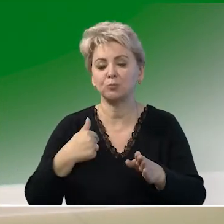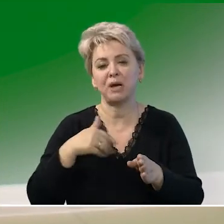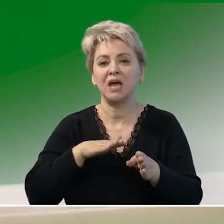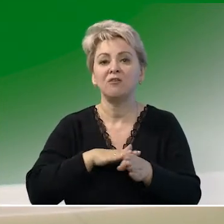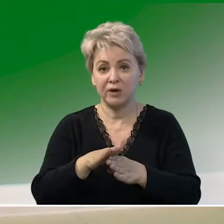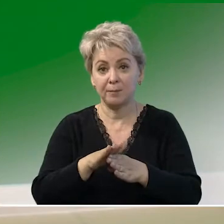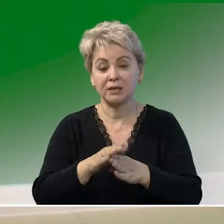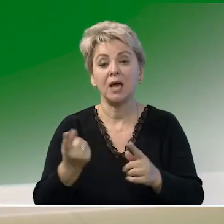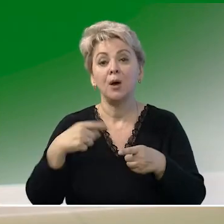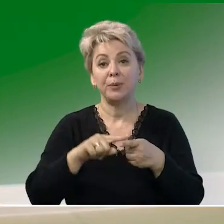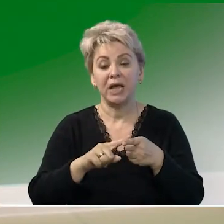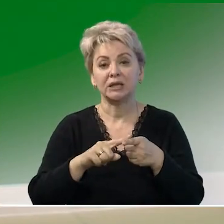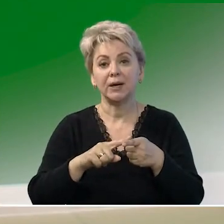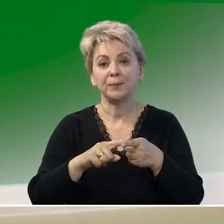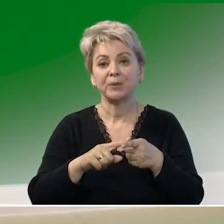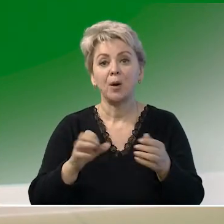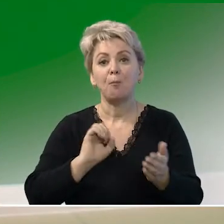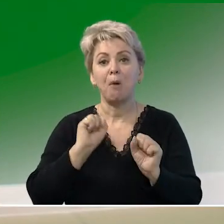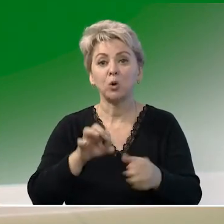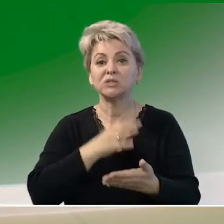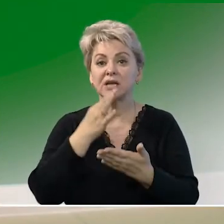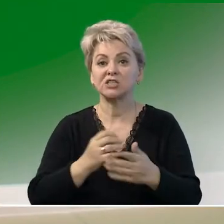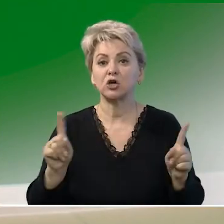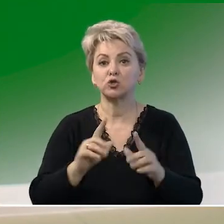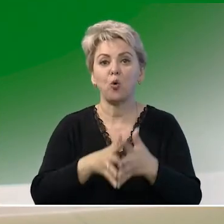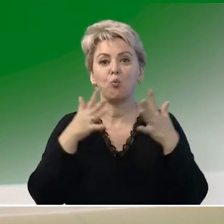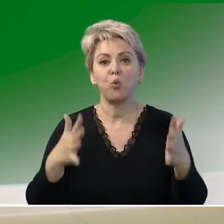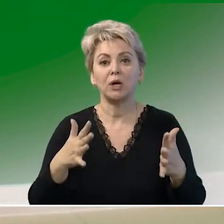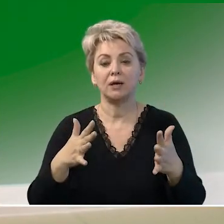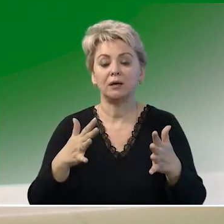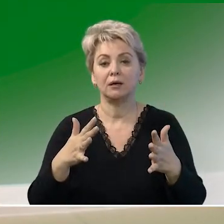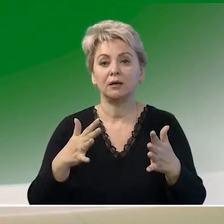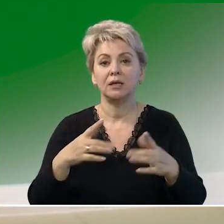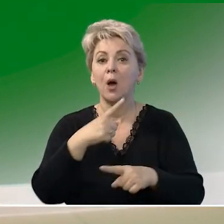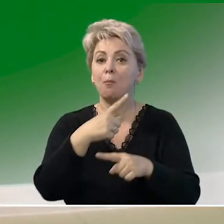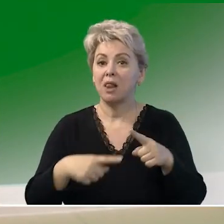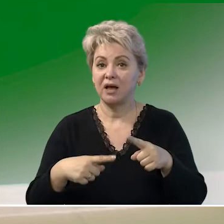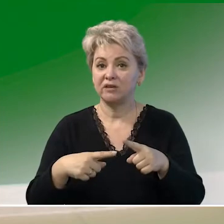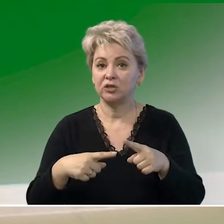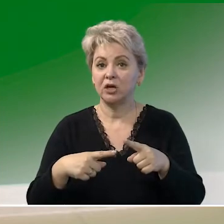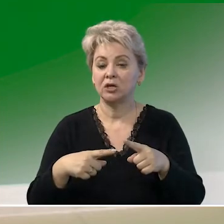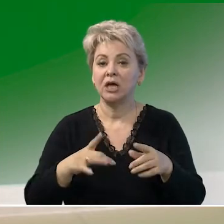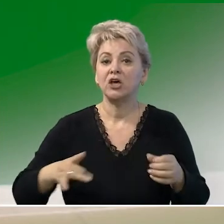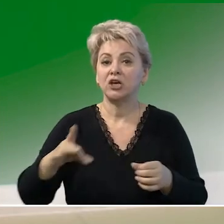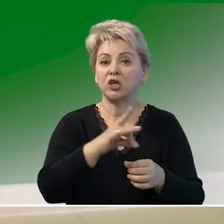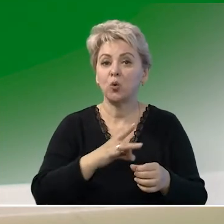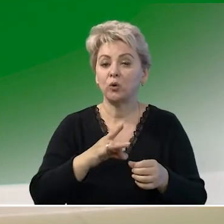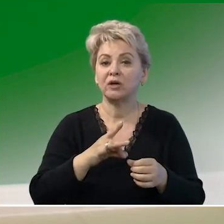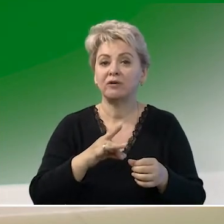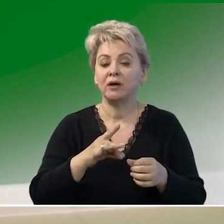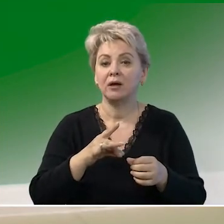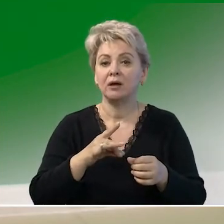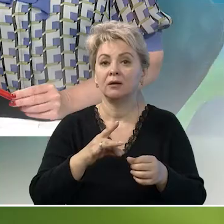При этом могу сказать, что более половины субъектов Федерации